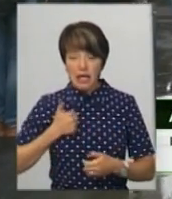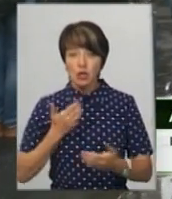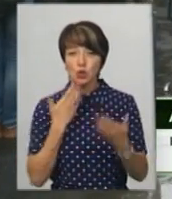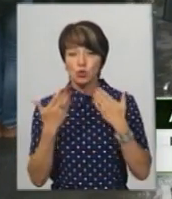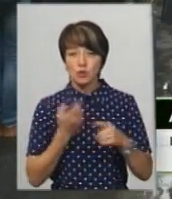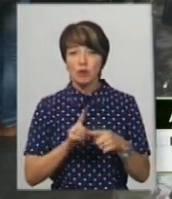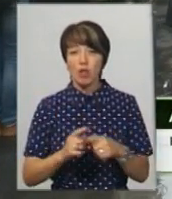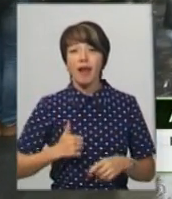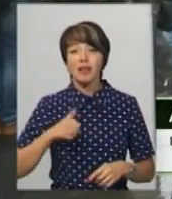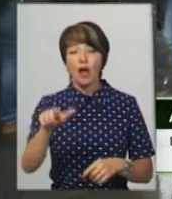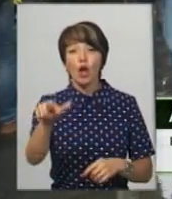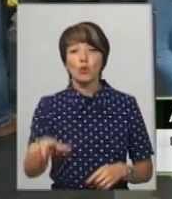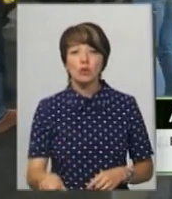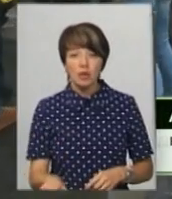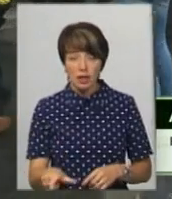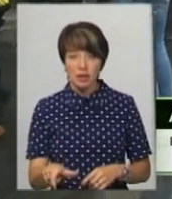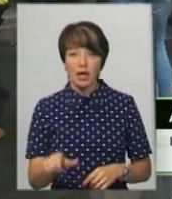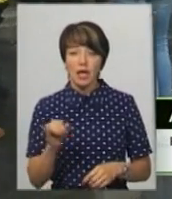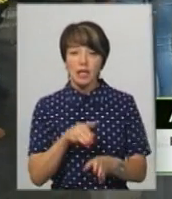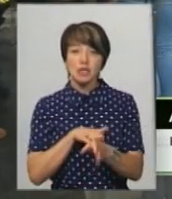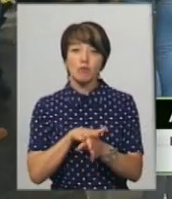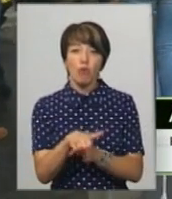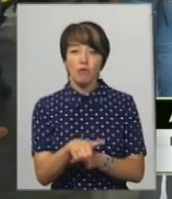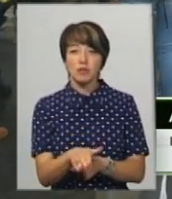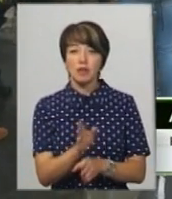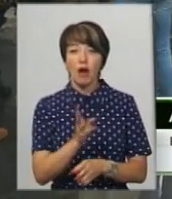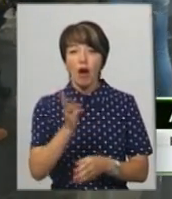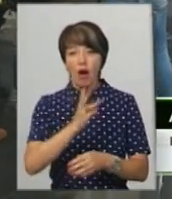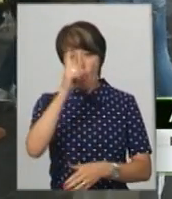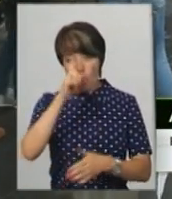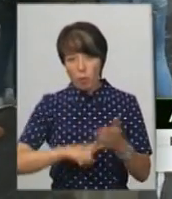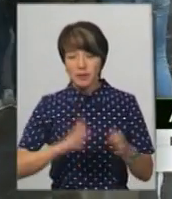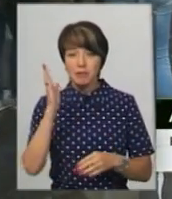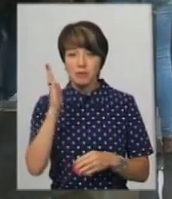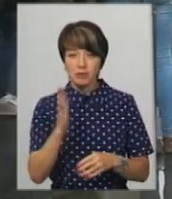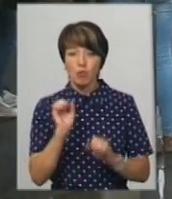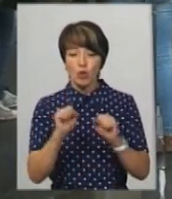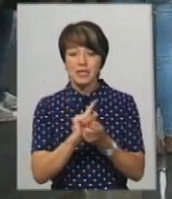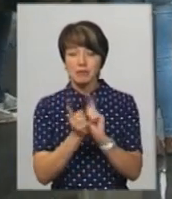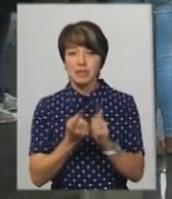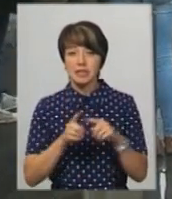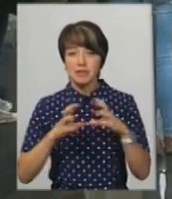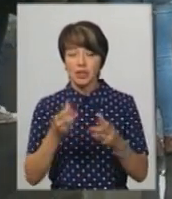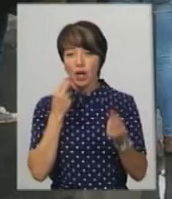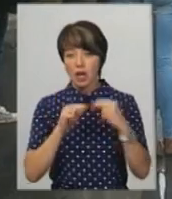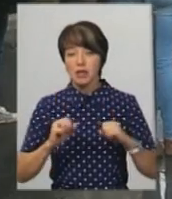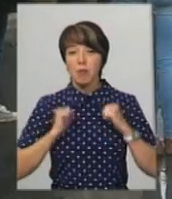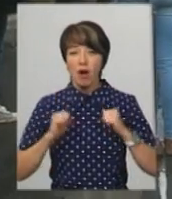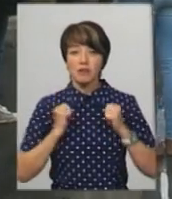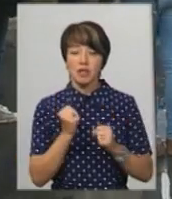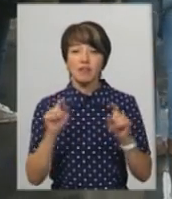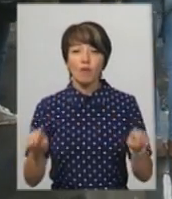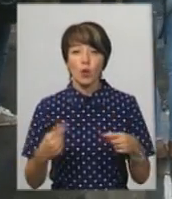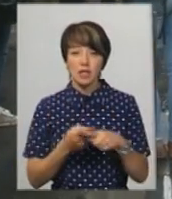Це була гідна людина. І сповнена оптимізму, що можна змінити цей світ на краще. Він намагався творити це